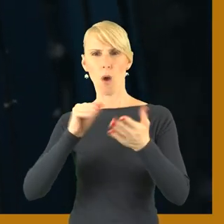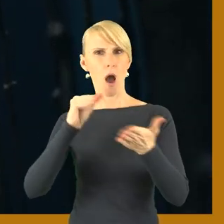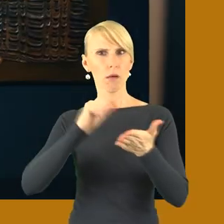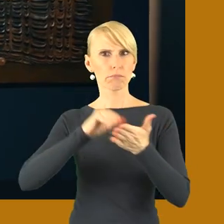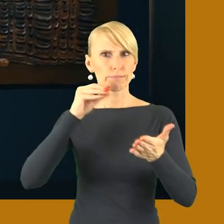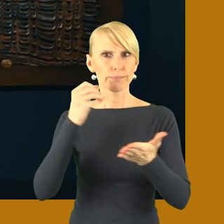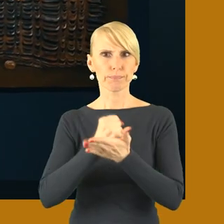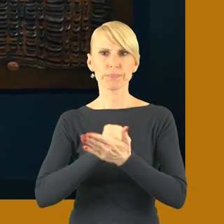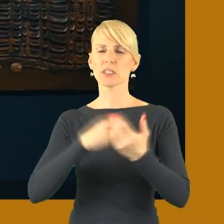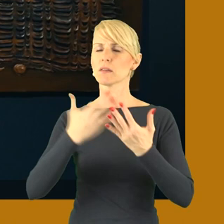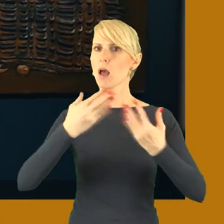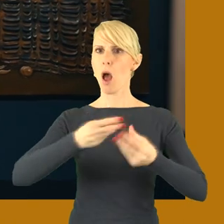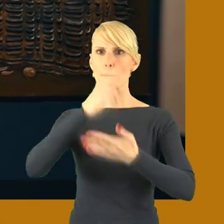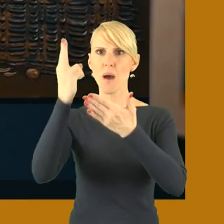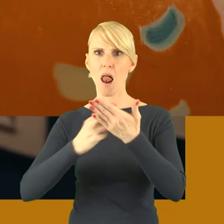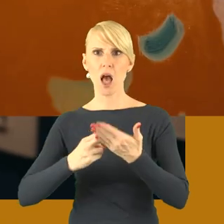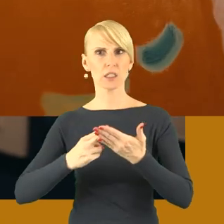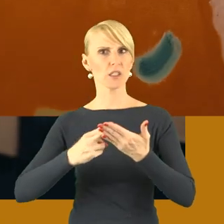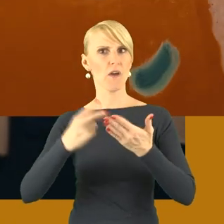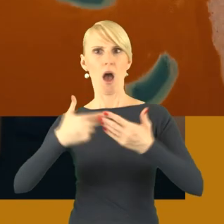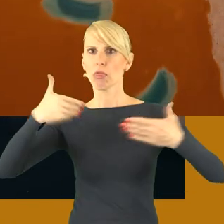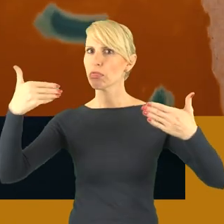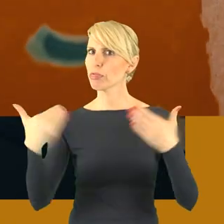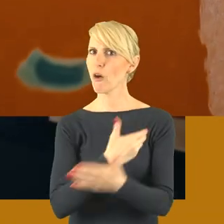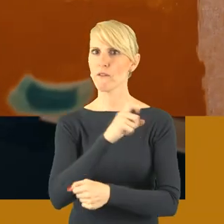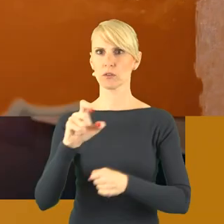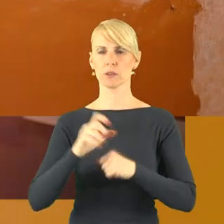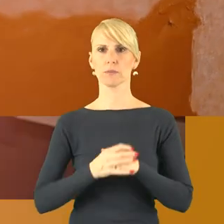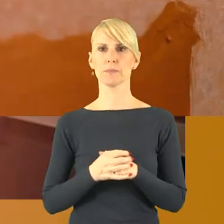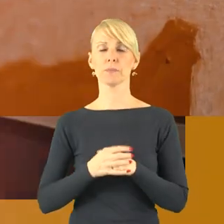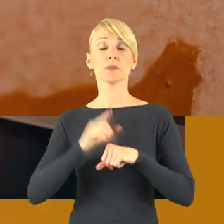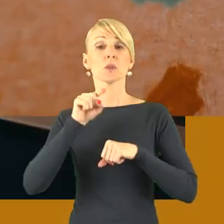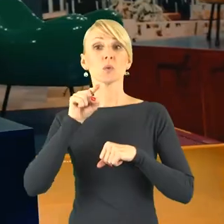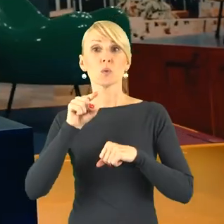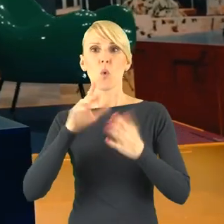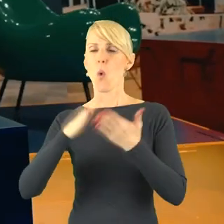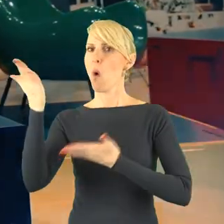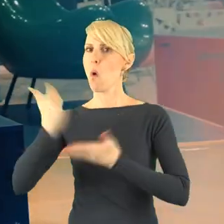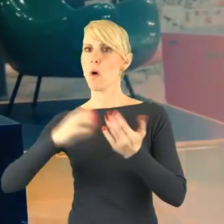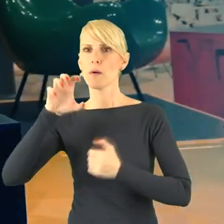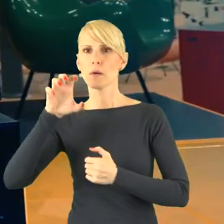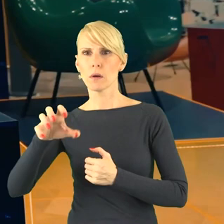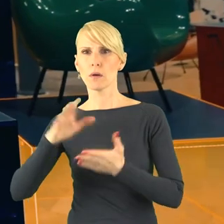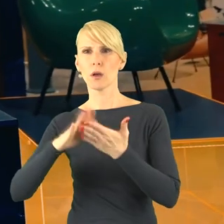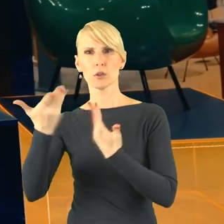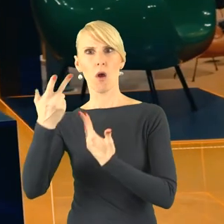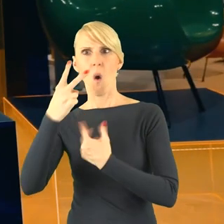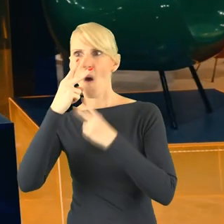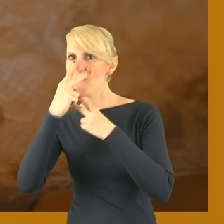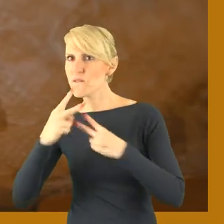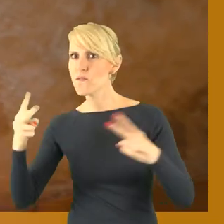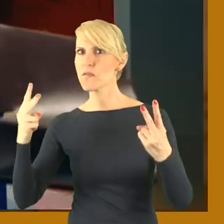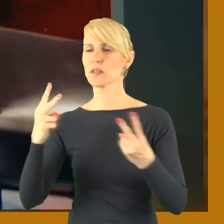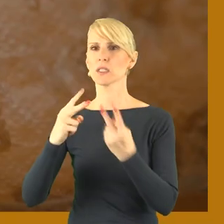także eksperymentatorskich działaniach w zakresie malarstwa. Kolejna strefa obejmuje sekcję